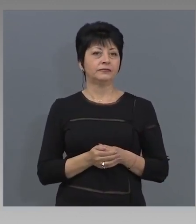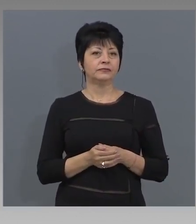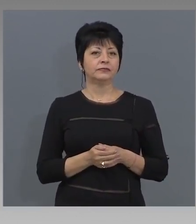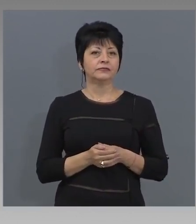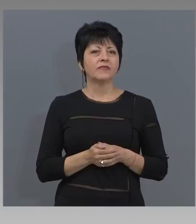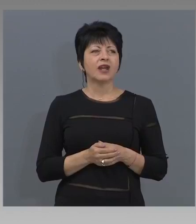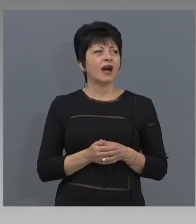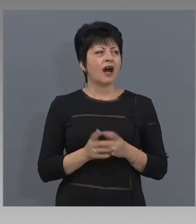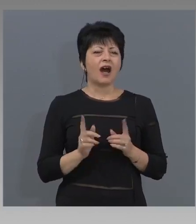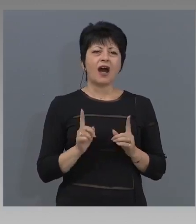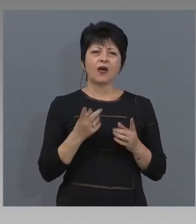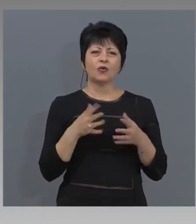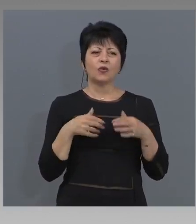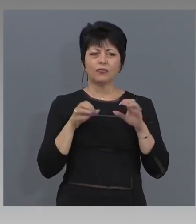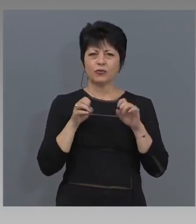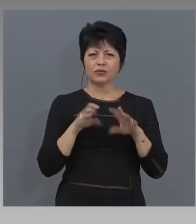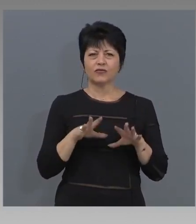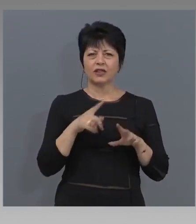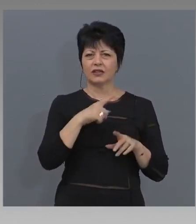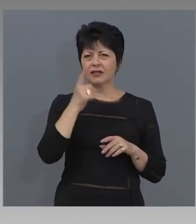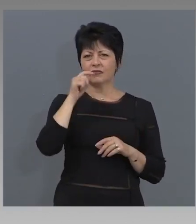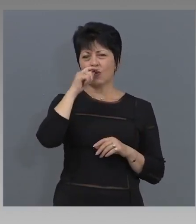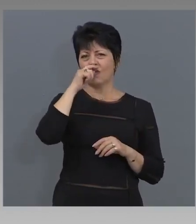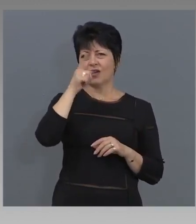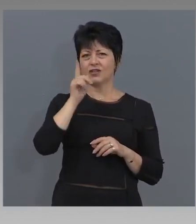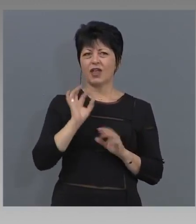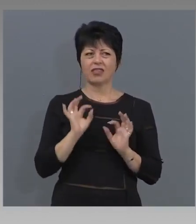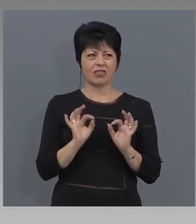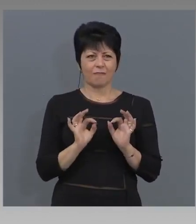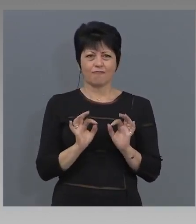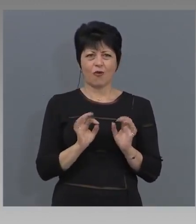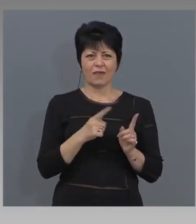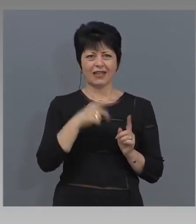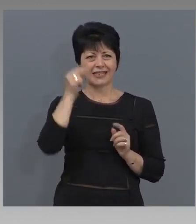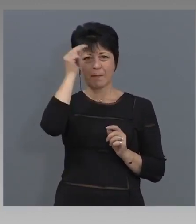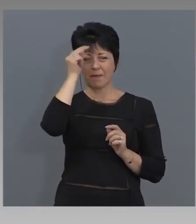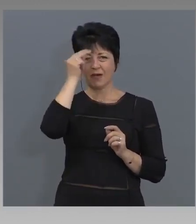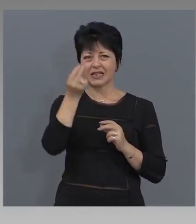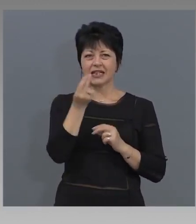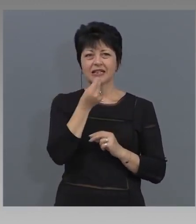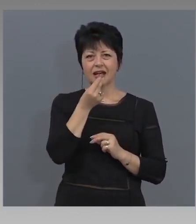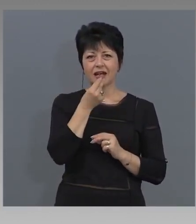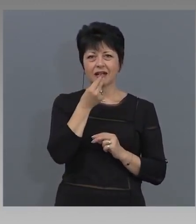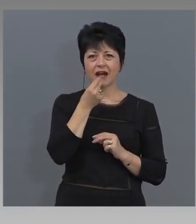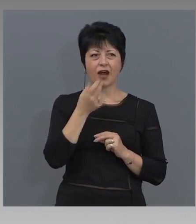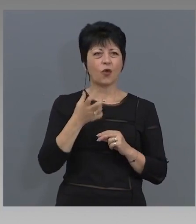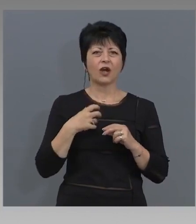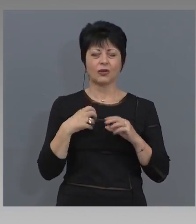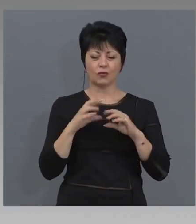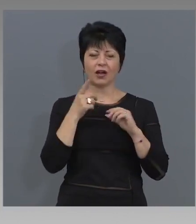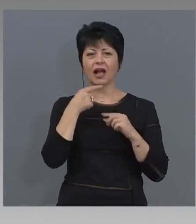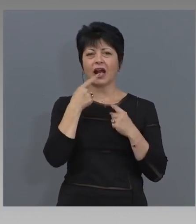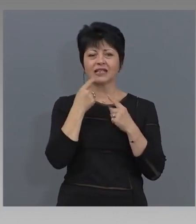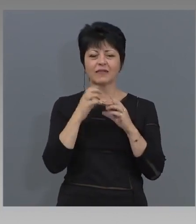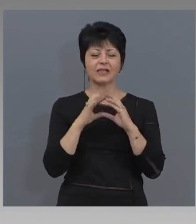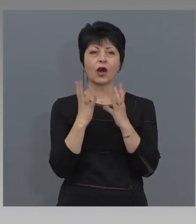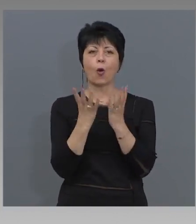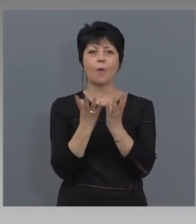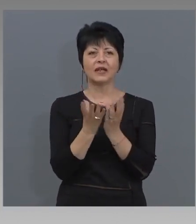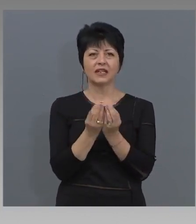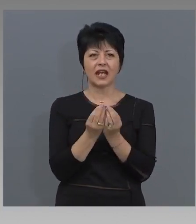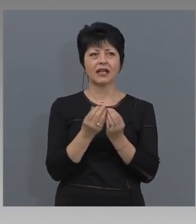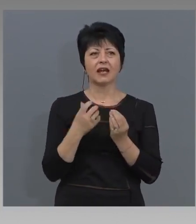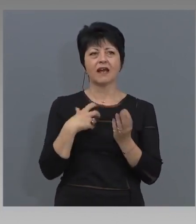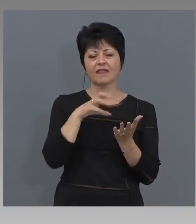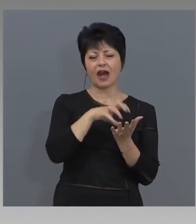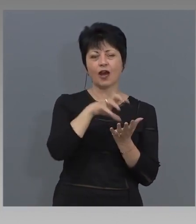Само ако позволите да спомена, това е важен момент за българските храни. Когато казваме обединение на различни групи, бизнеси, тук, да,